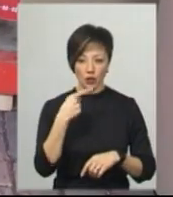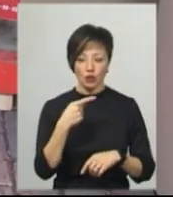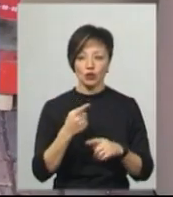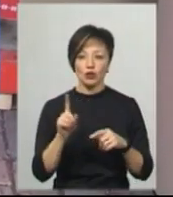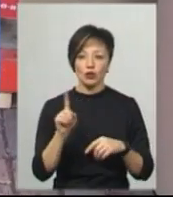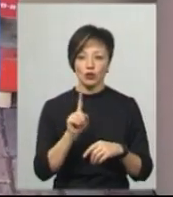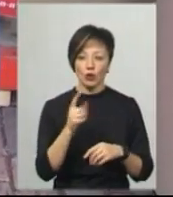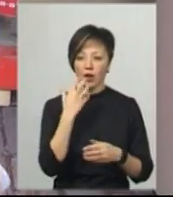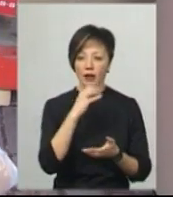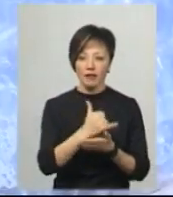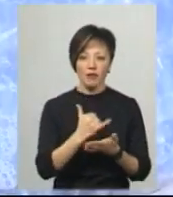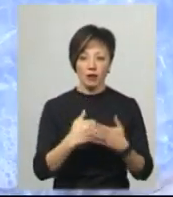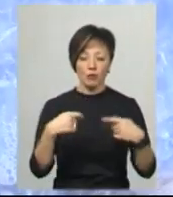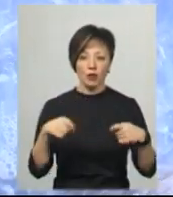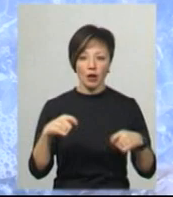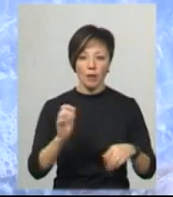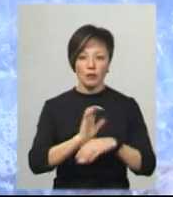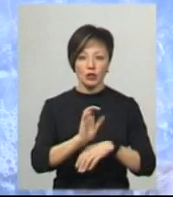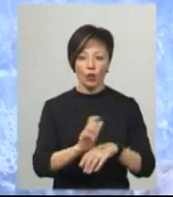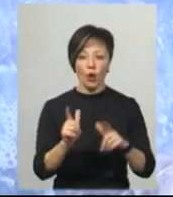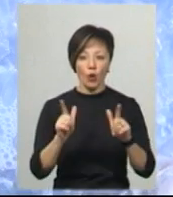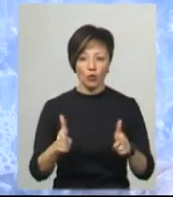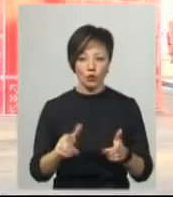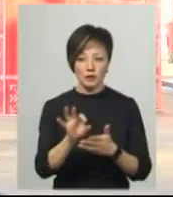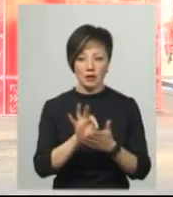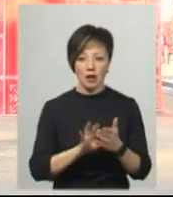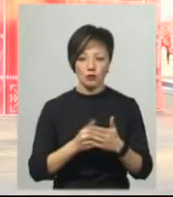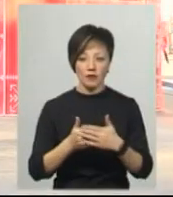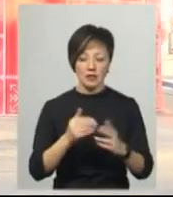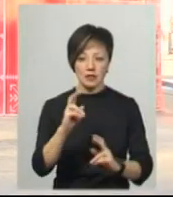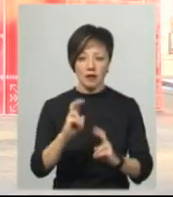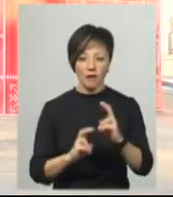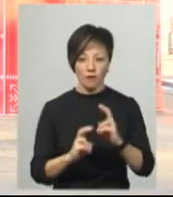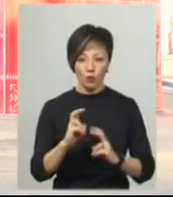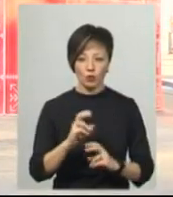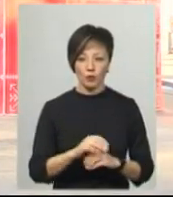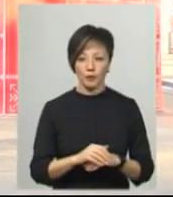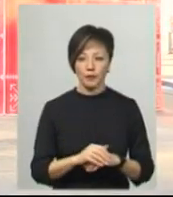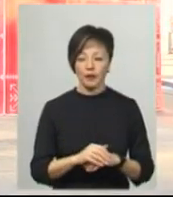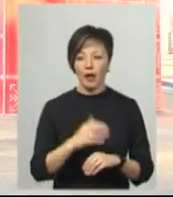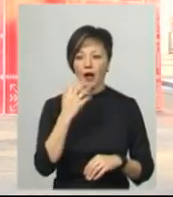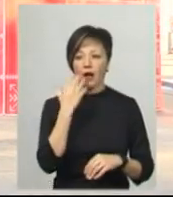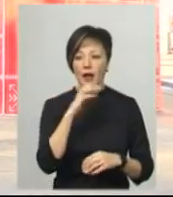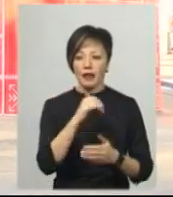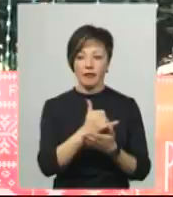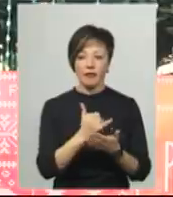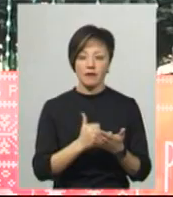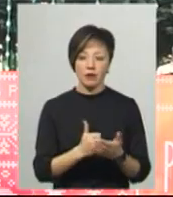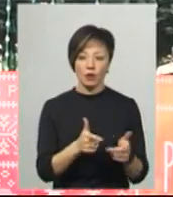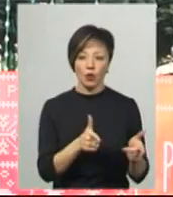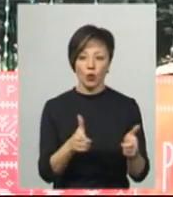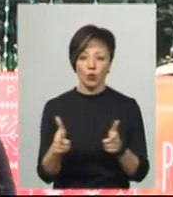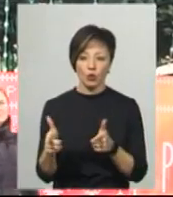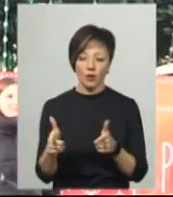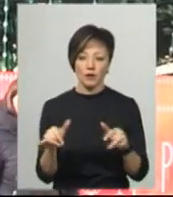Глінтвейн, який він продає на ярмарку, постачають готовий одразу від заводу. В Глінтвейн нас іде готовий, в столові вина.